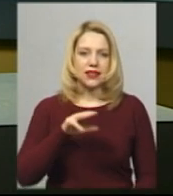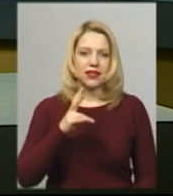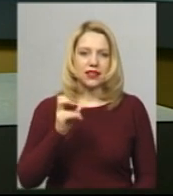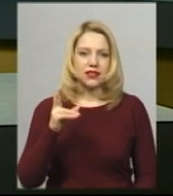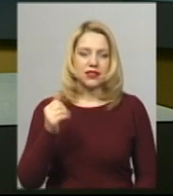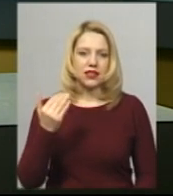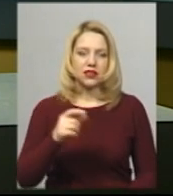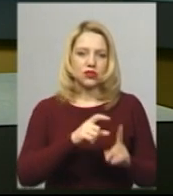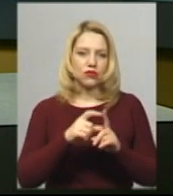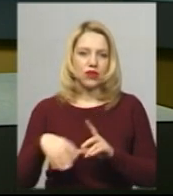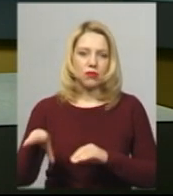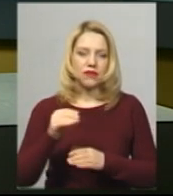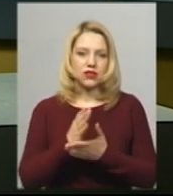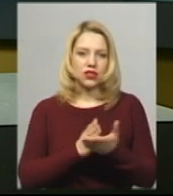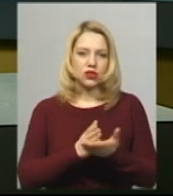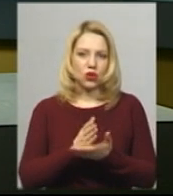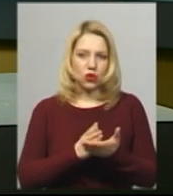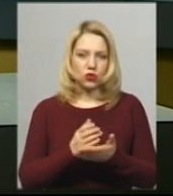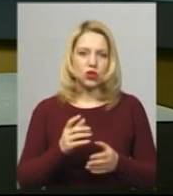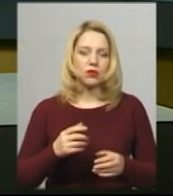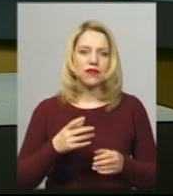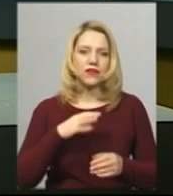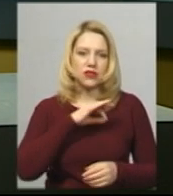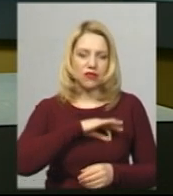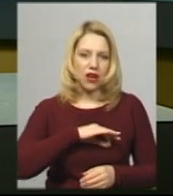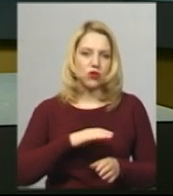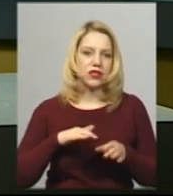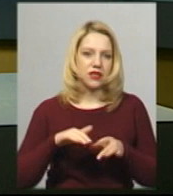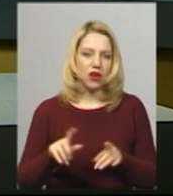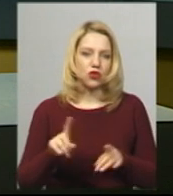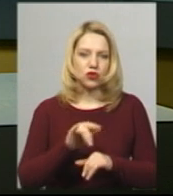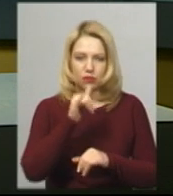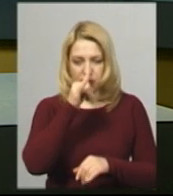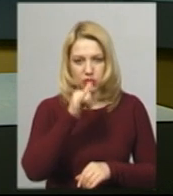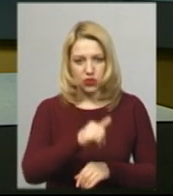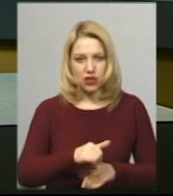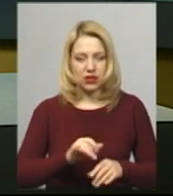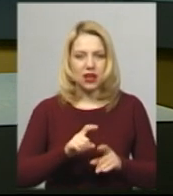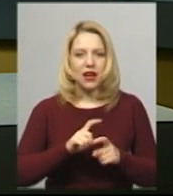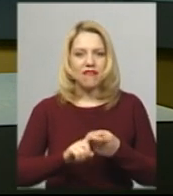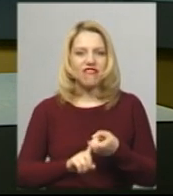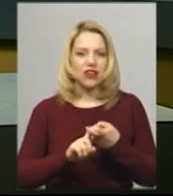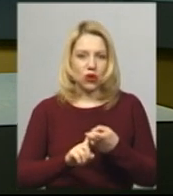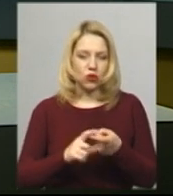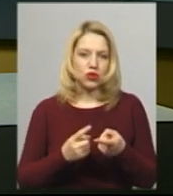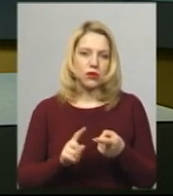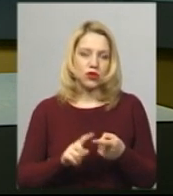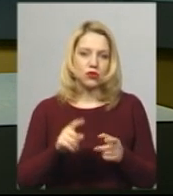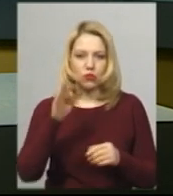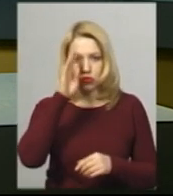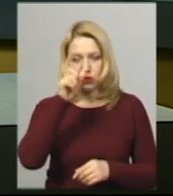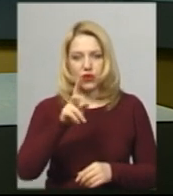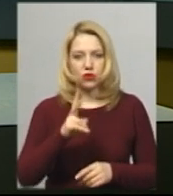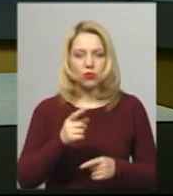За її словами, всі служби вживають заходів для непоширення вірусу, а ситуацію постійно моніторять. Стосовно чоловіка, який